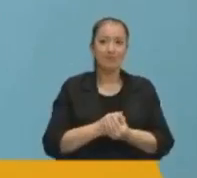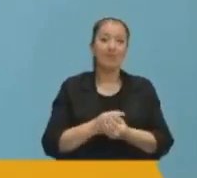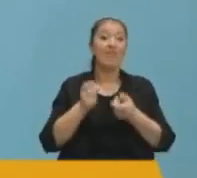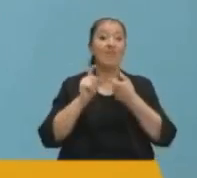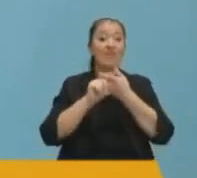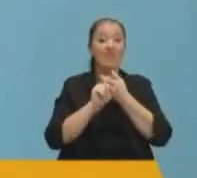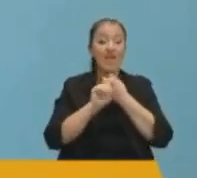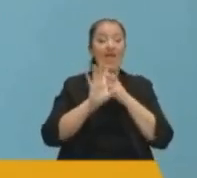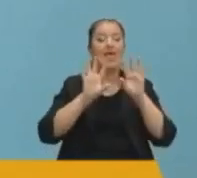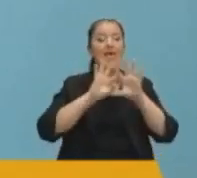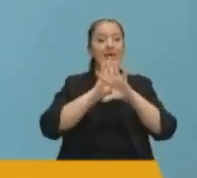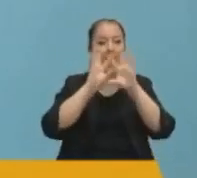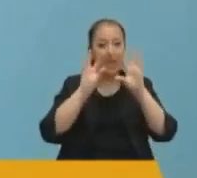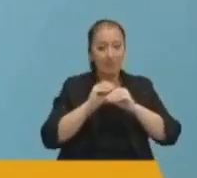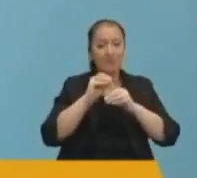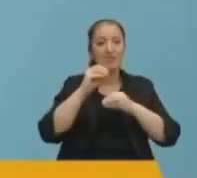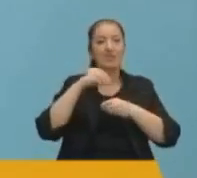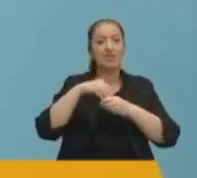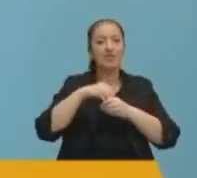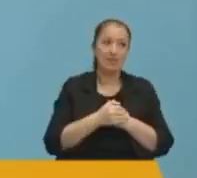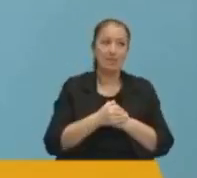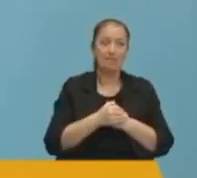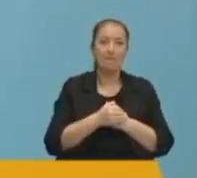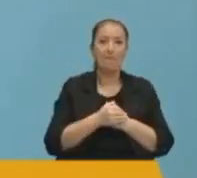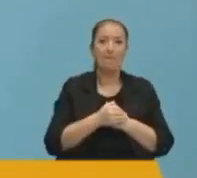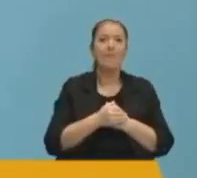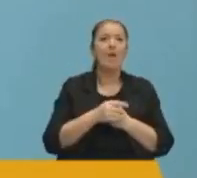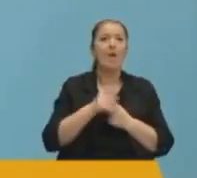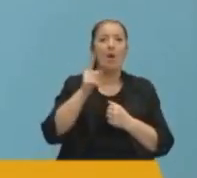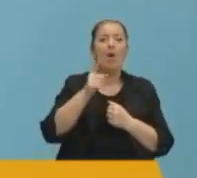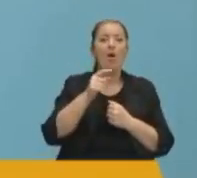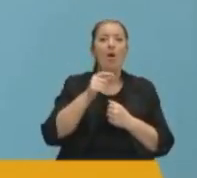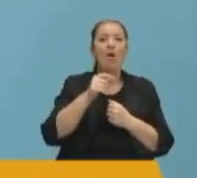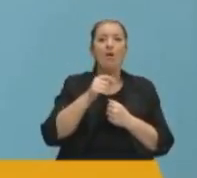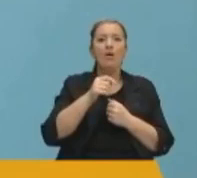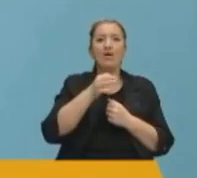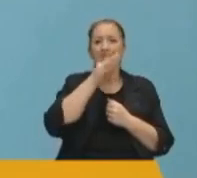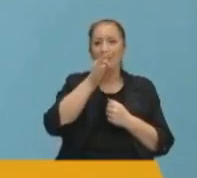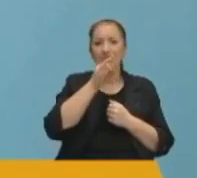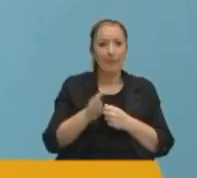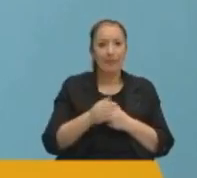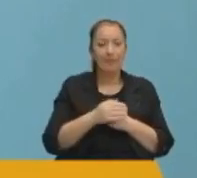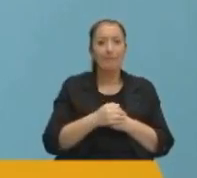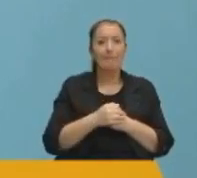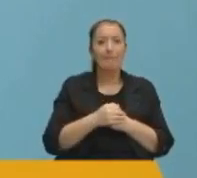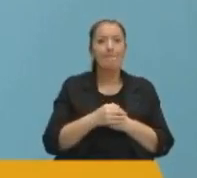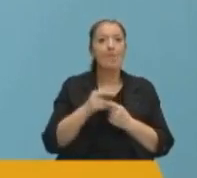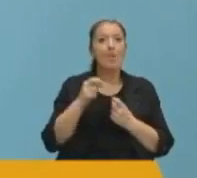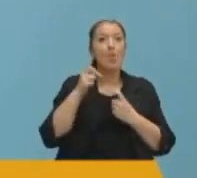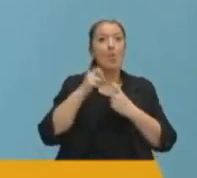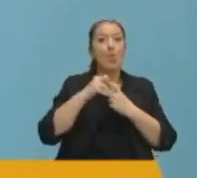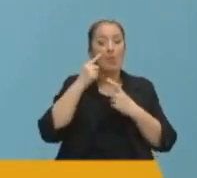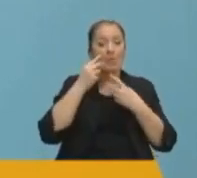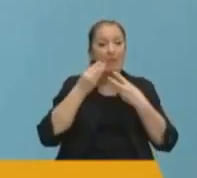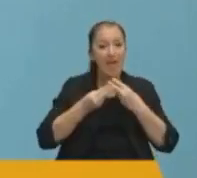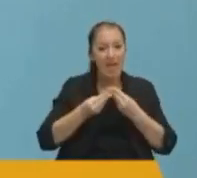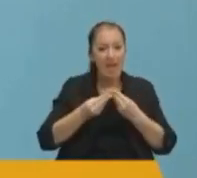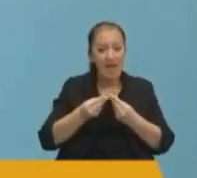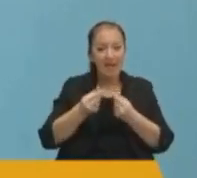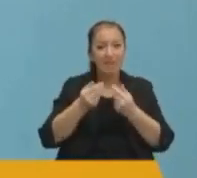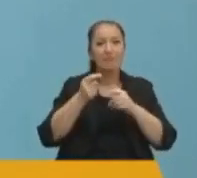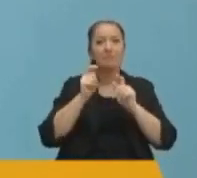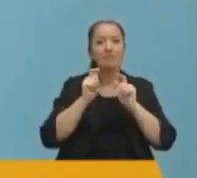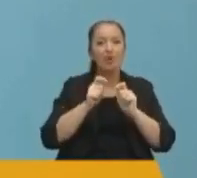Ve hepsi hepimiz için çok kıymetlidir. Üstadın da veciz bir şekilde ifade ettiği gibi ruhumu eritip de dondurmuşlar,